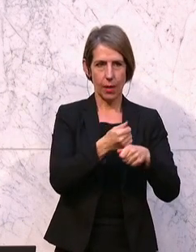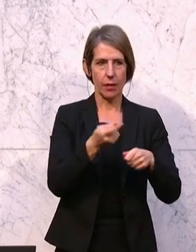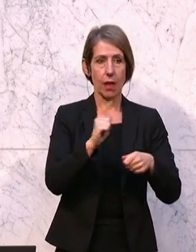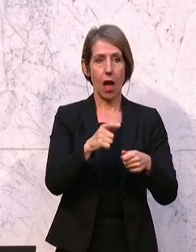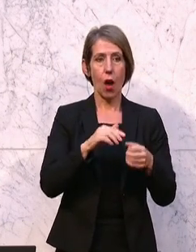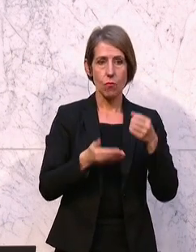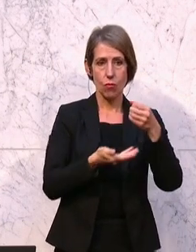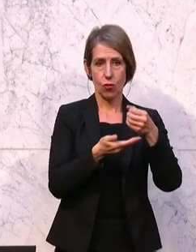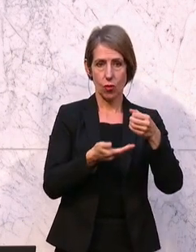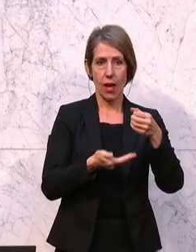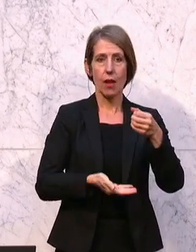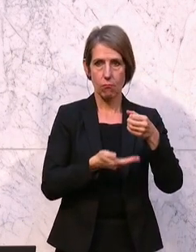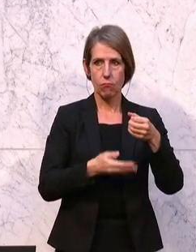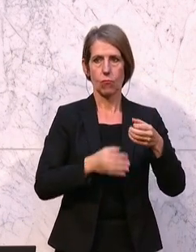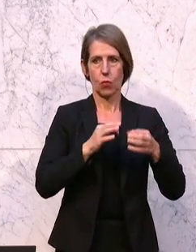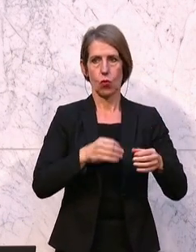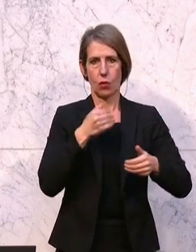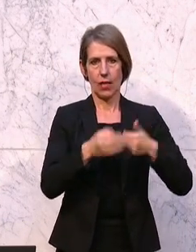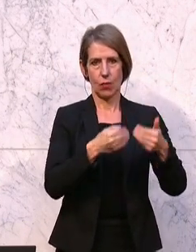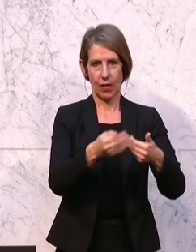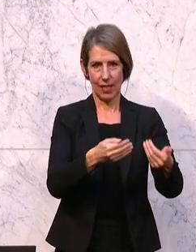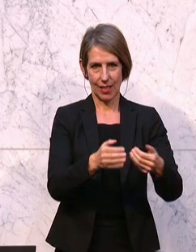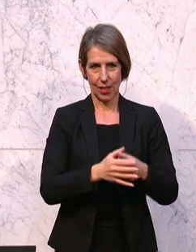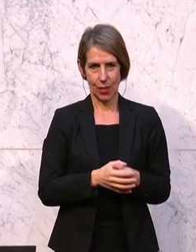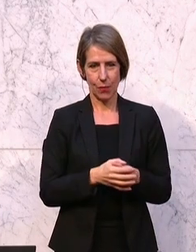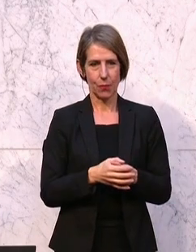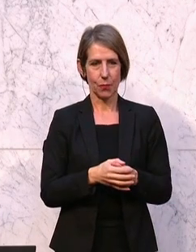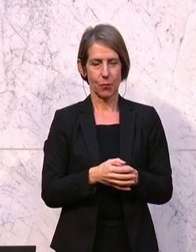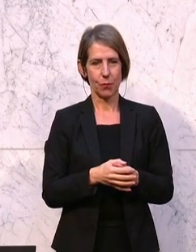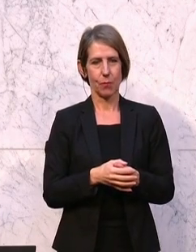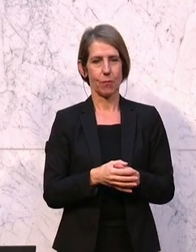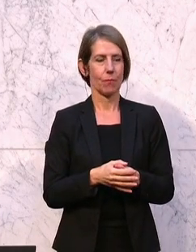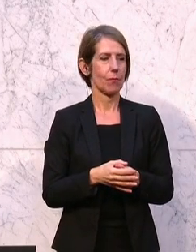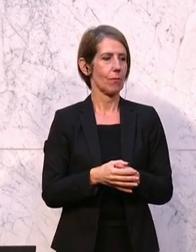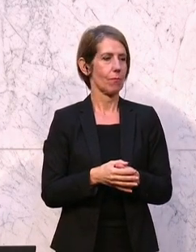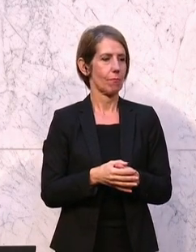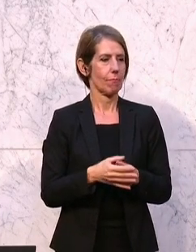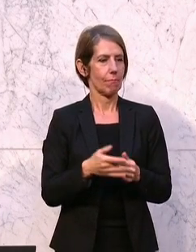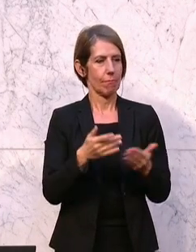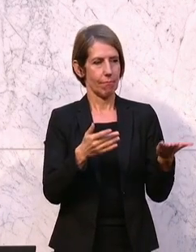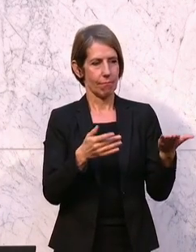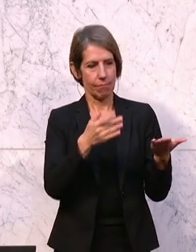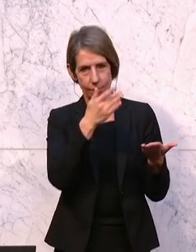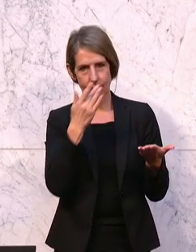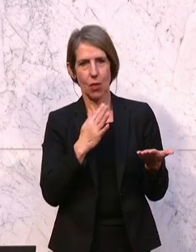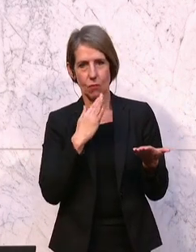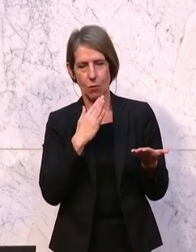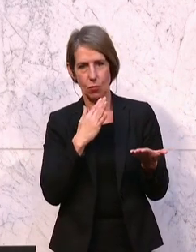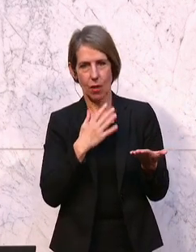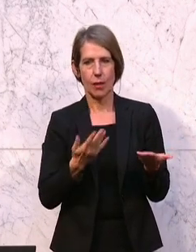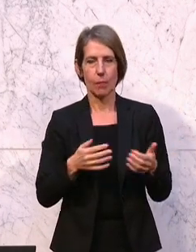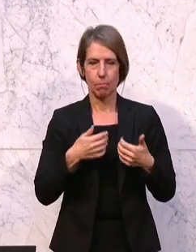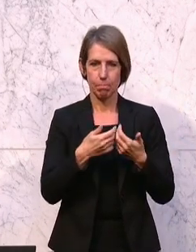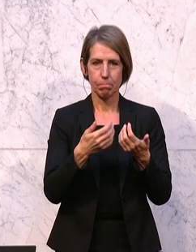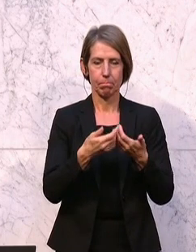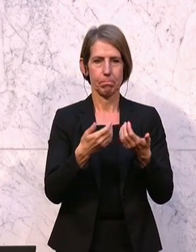hin entwickeln. Ich wünsche mir, dass viele Menschen wissen, wie wichtig